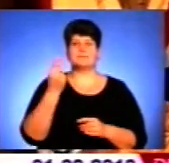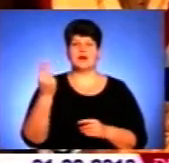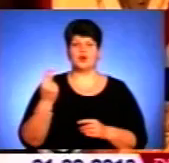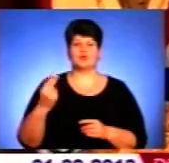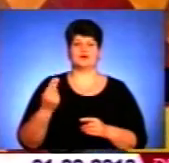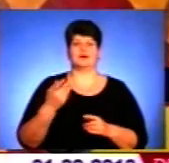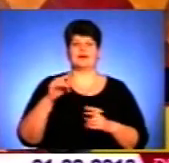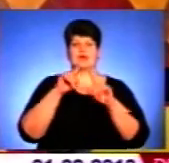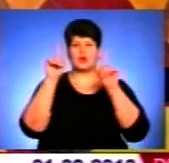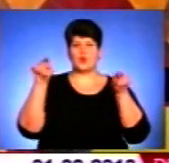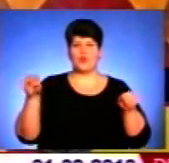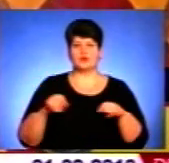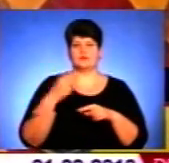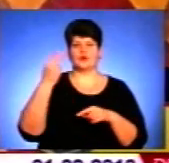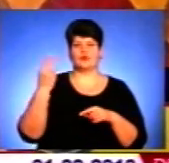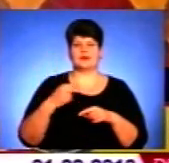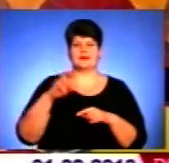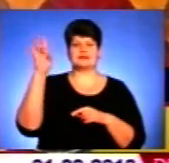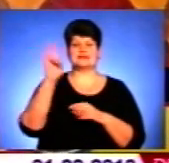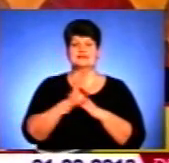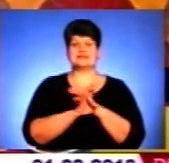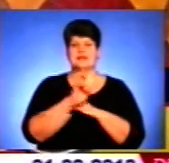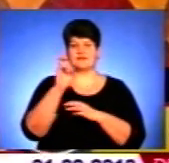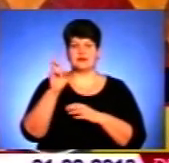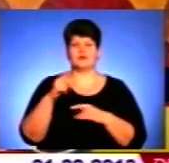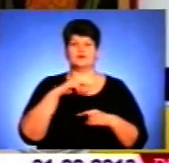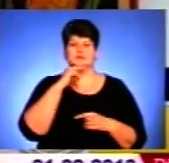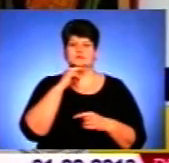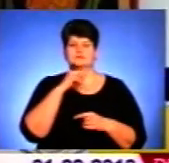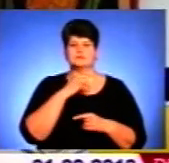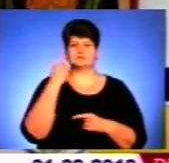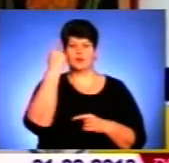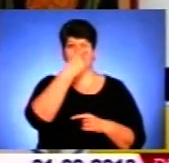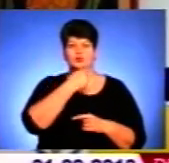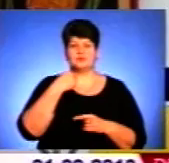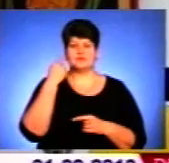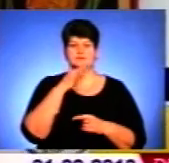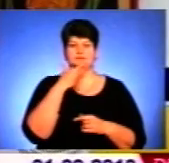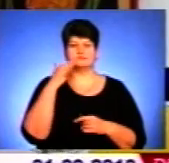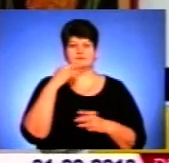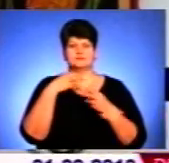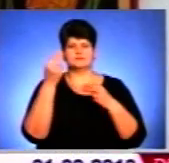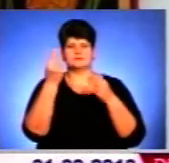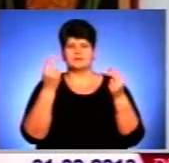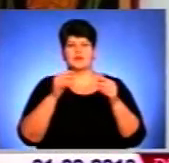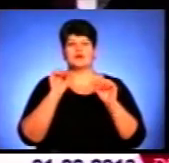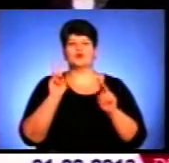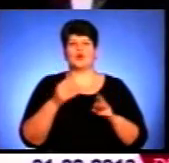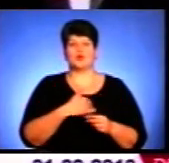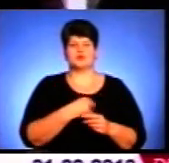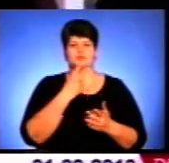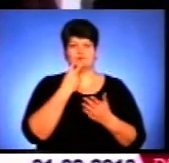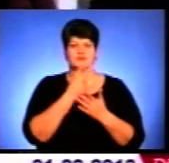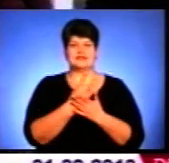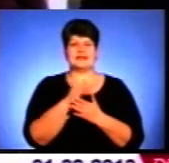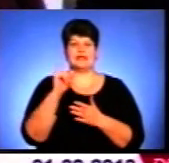церкви. Велику увагу приділяє обличчю, оскільки потрібно відобразити багато дрібних деталей. Усі бажаючі можуть углянути виставку під назвою